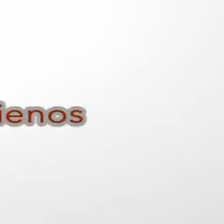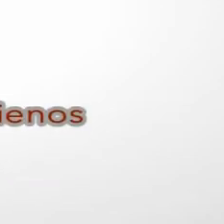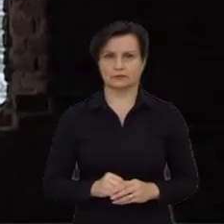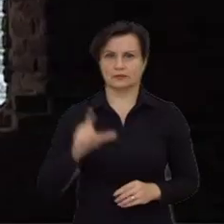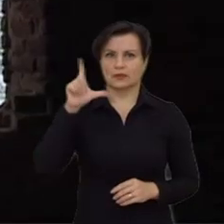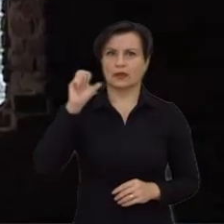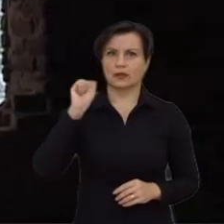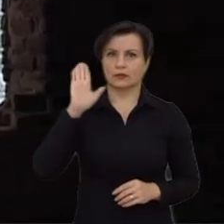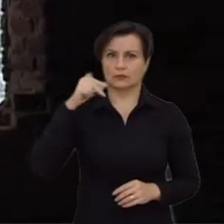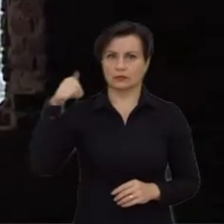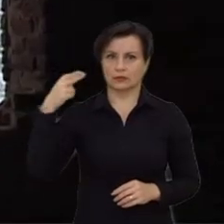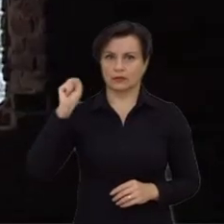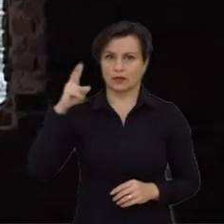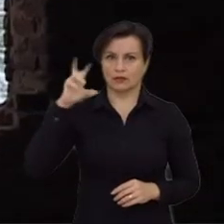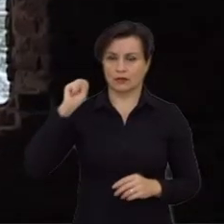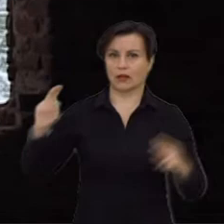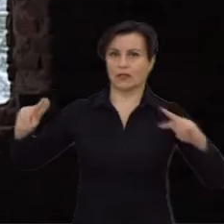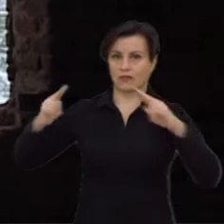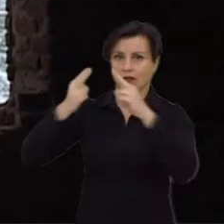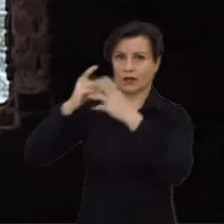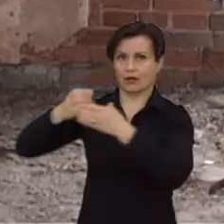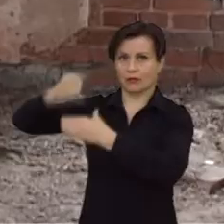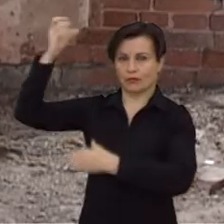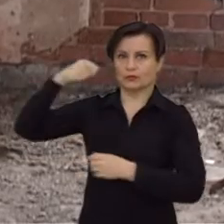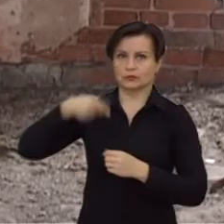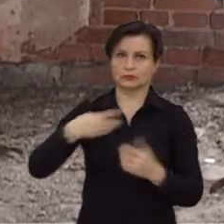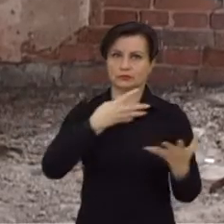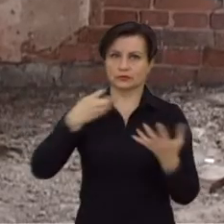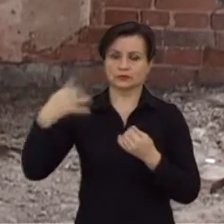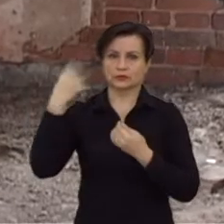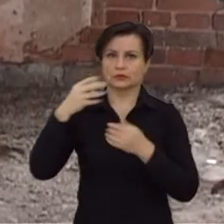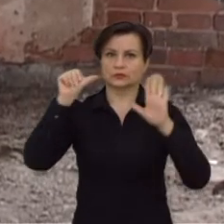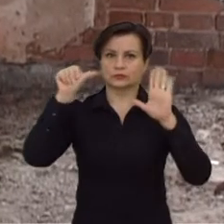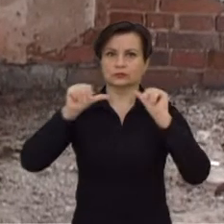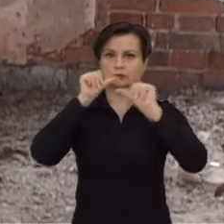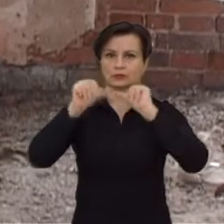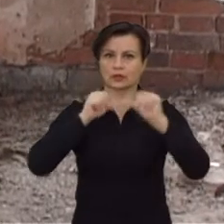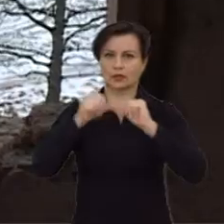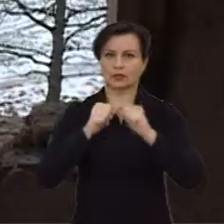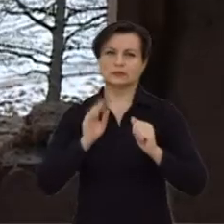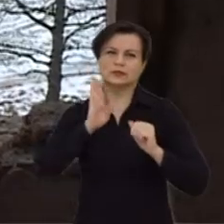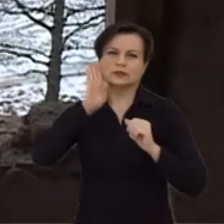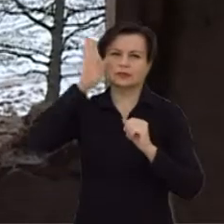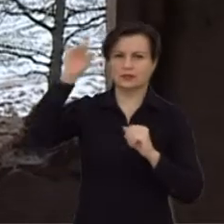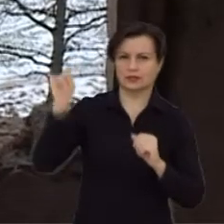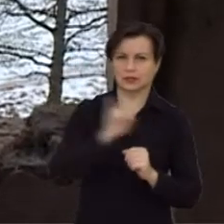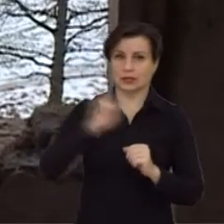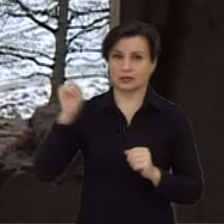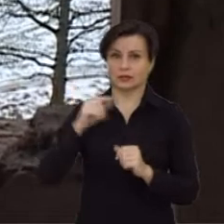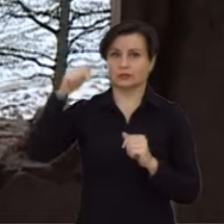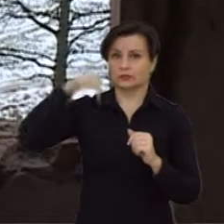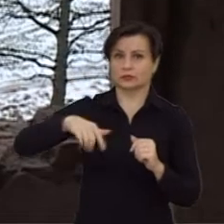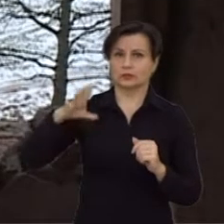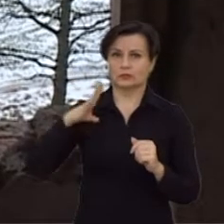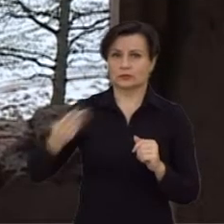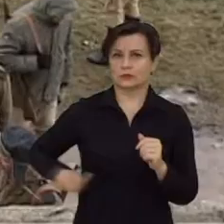Prie vieno iš išlikusių labūnavos dvaro bokštų 1946 m. ankstyva šventų kalėdų rytą